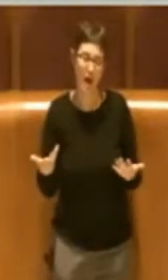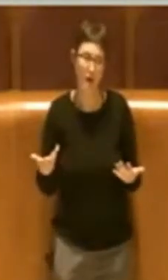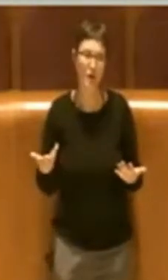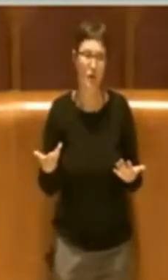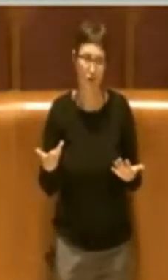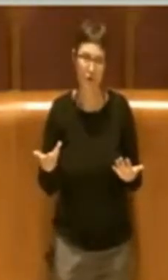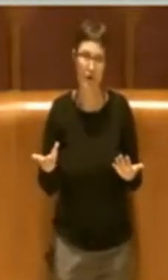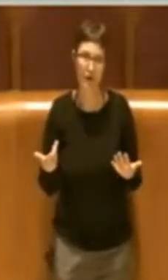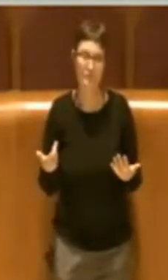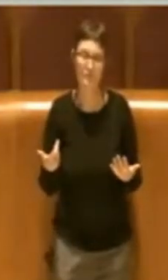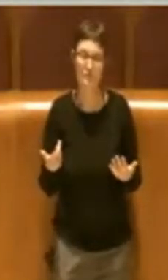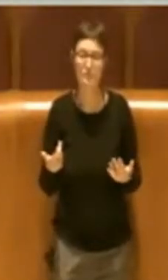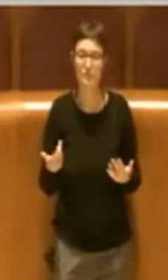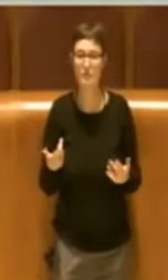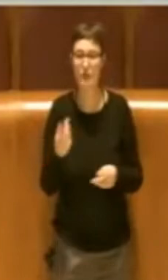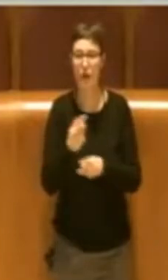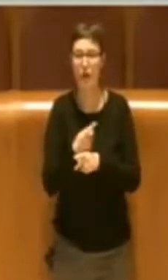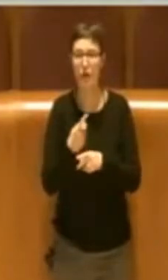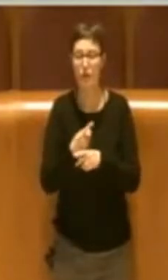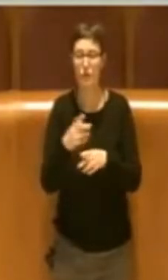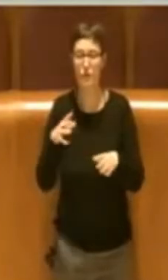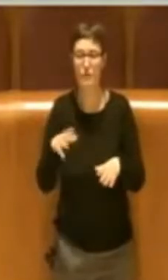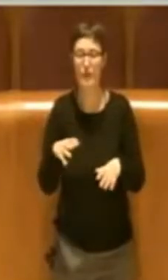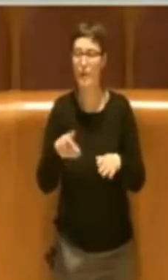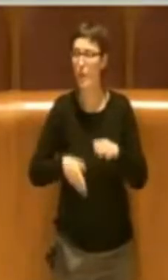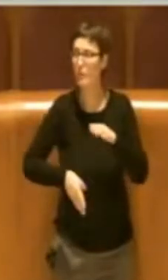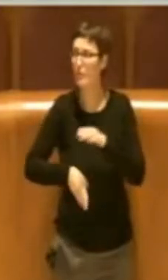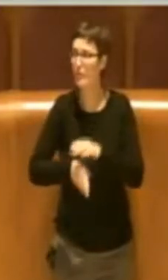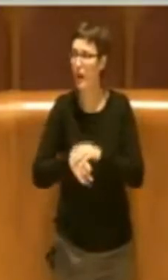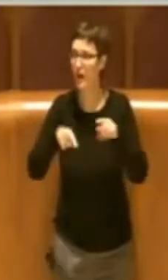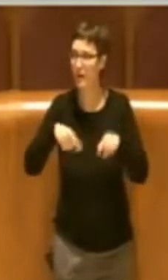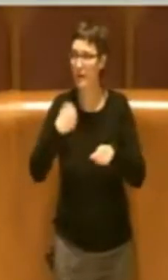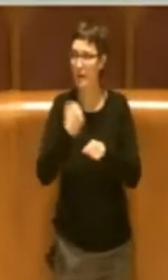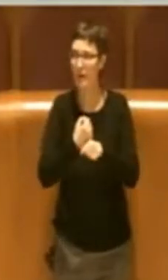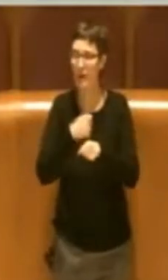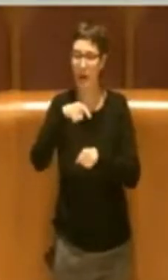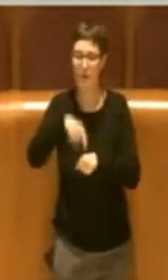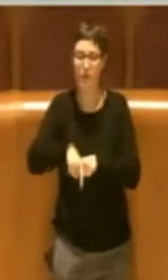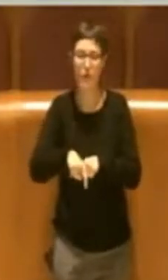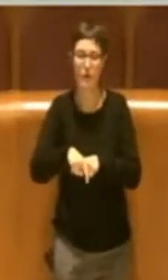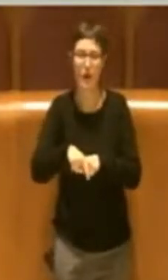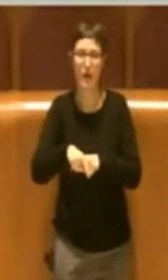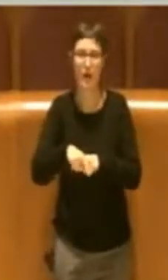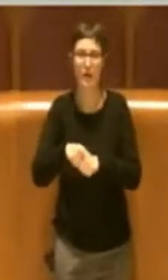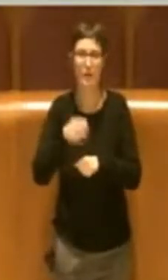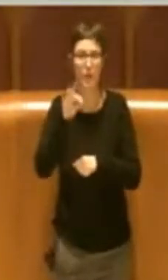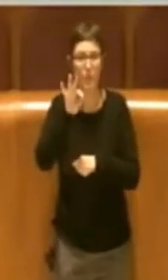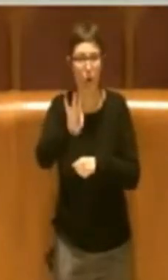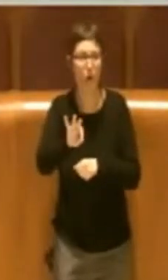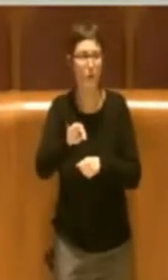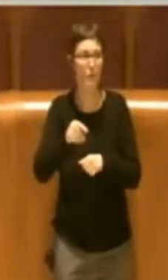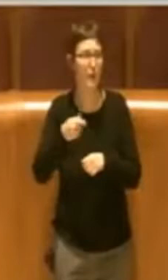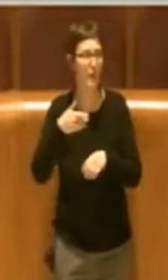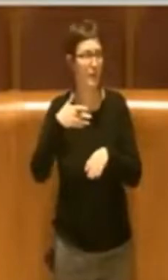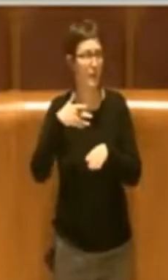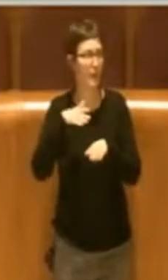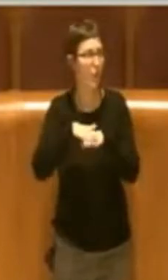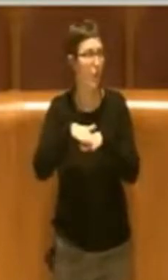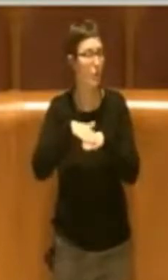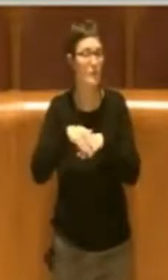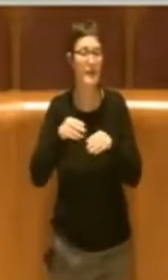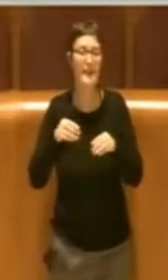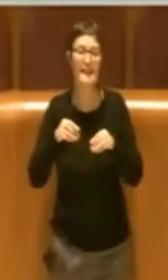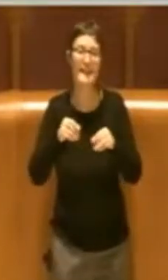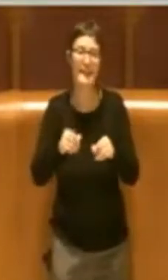qui a lavorare perché si abbia questo utilizzo delle terre, come le chiamo io, buone, cioè